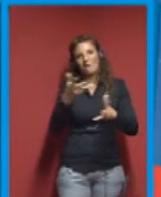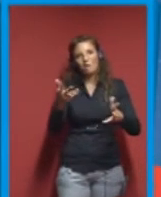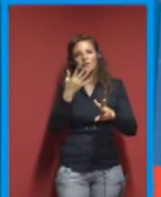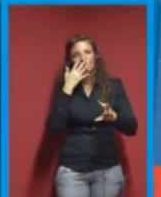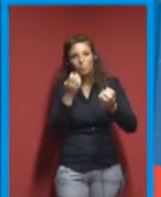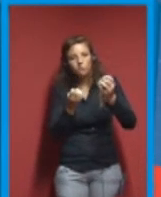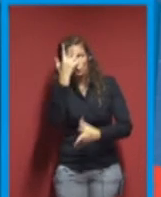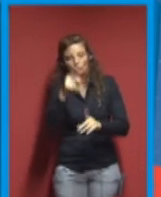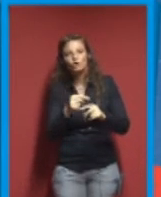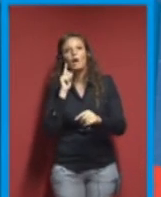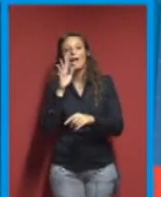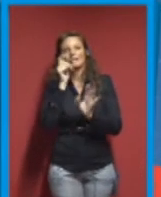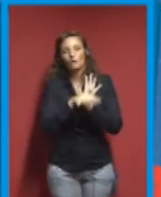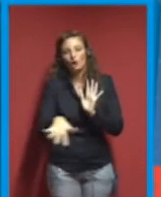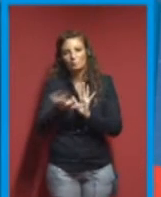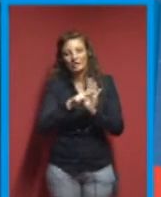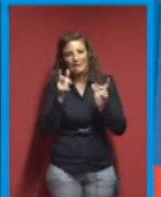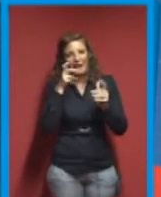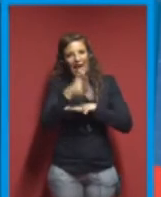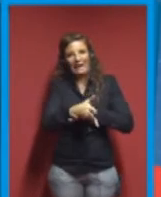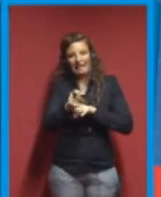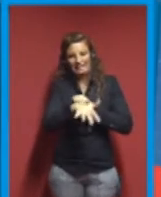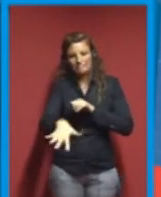esempio in un hackerspace una è bruciata.